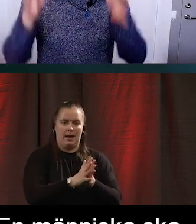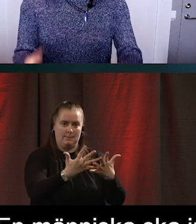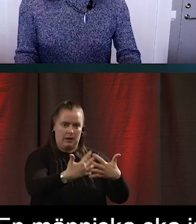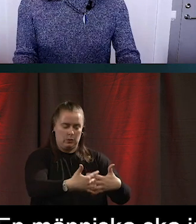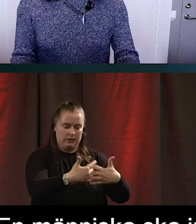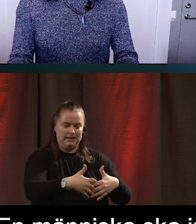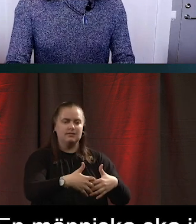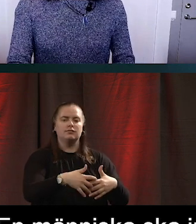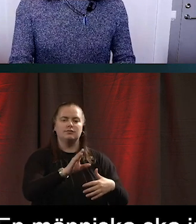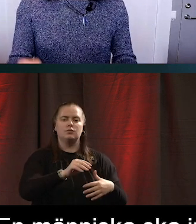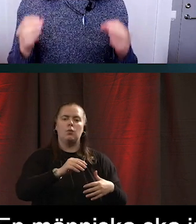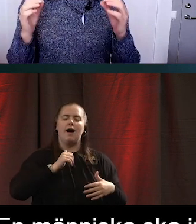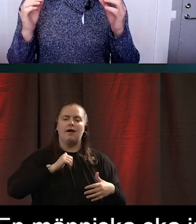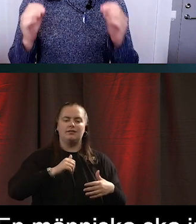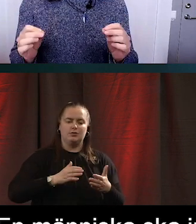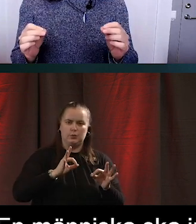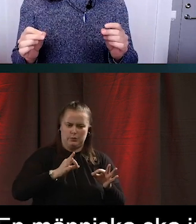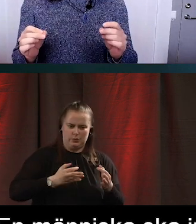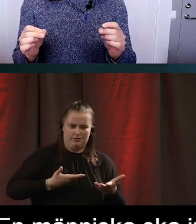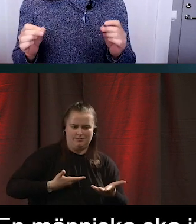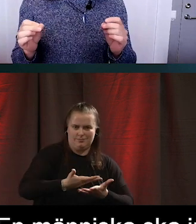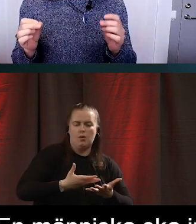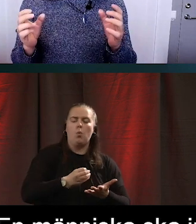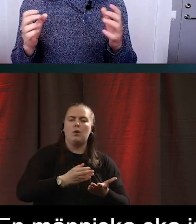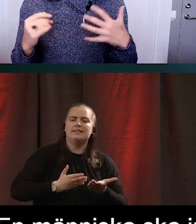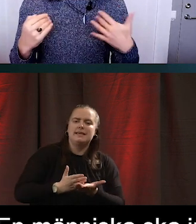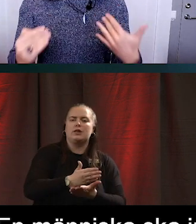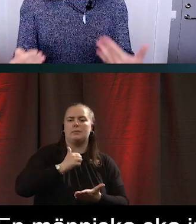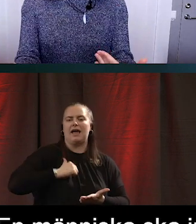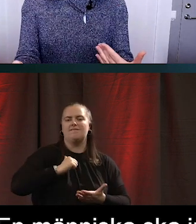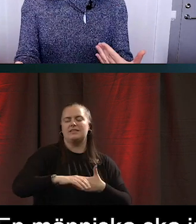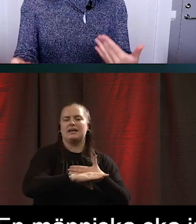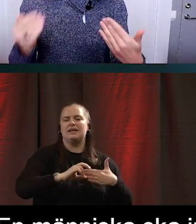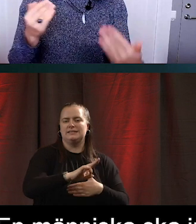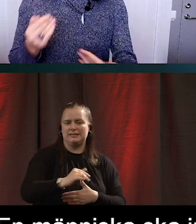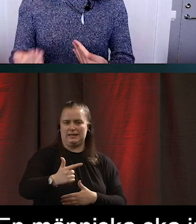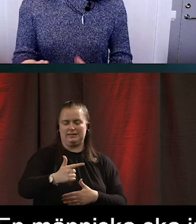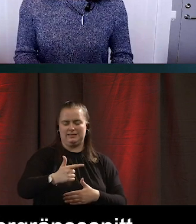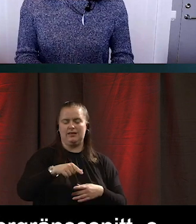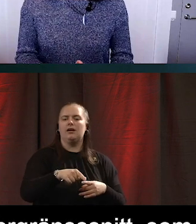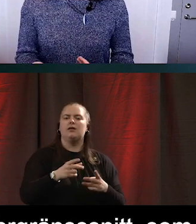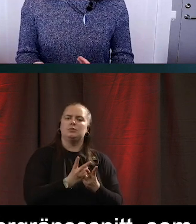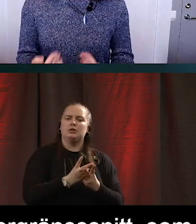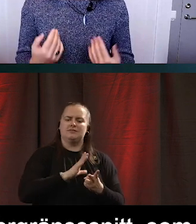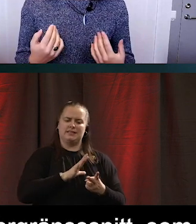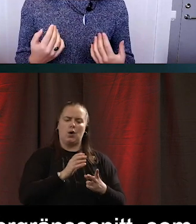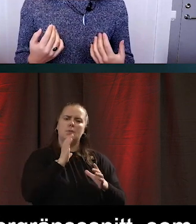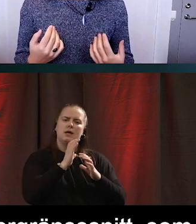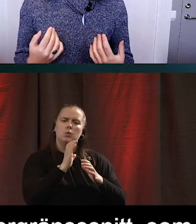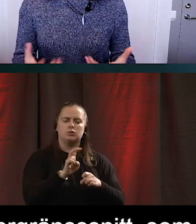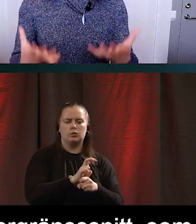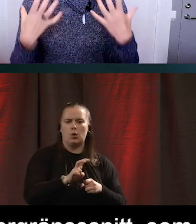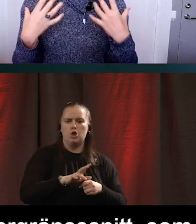genom ett användargränssnitt. Och ett användargränssnitt är alltså en kommunikations- och kontrollyta. Det vill säga